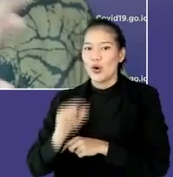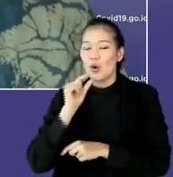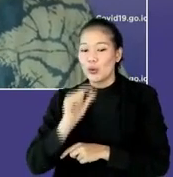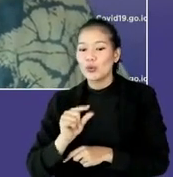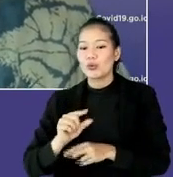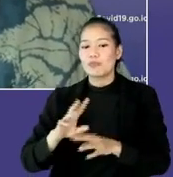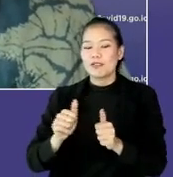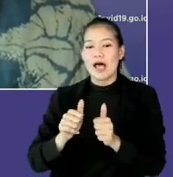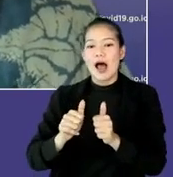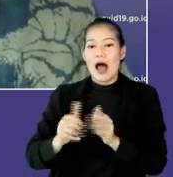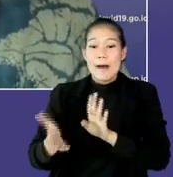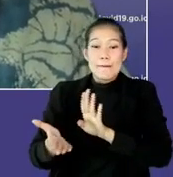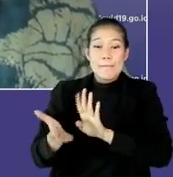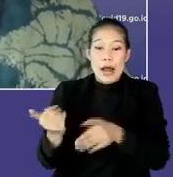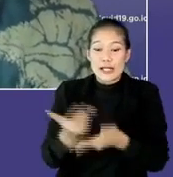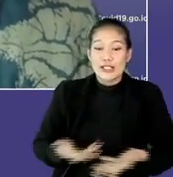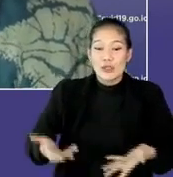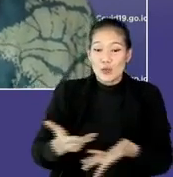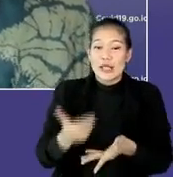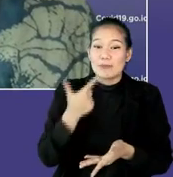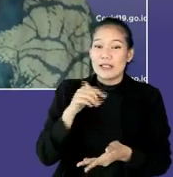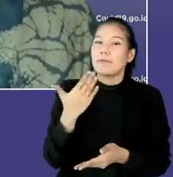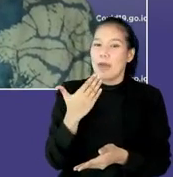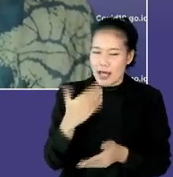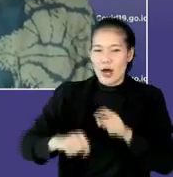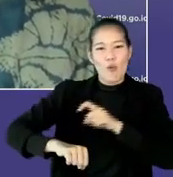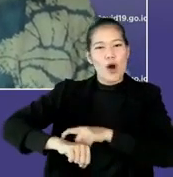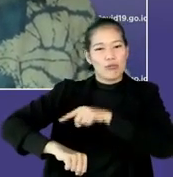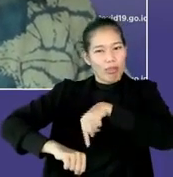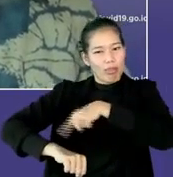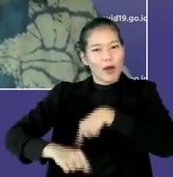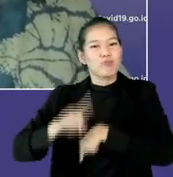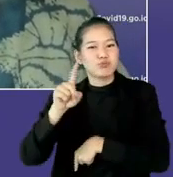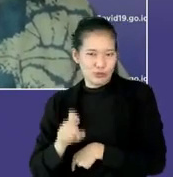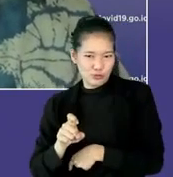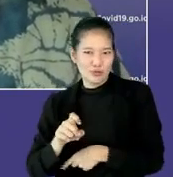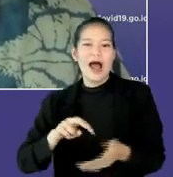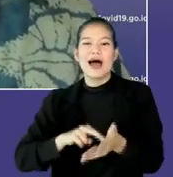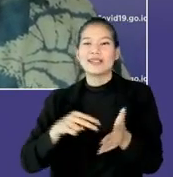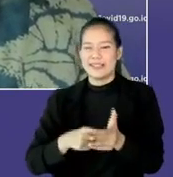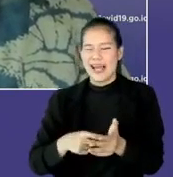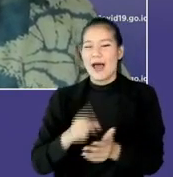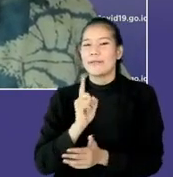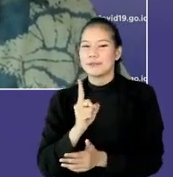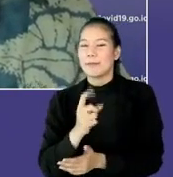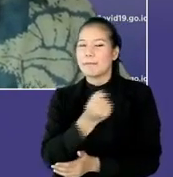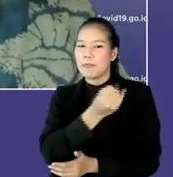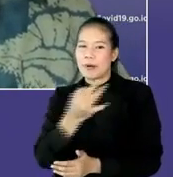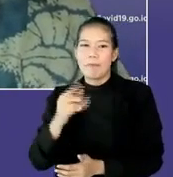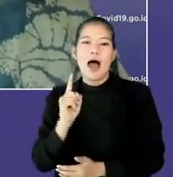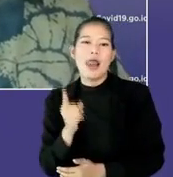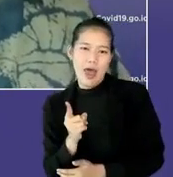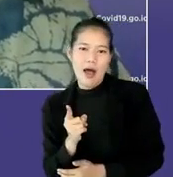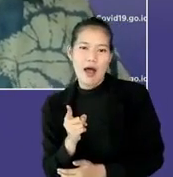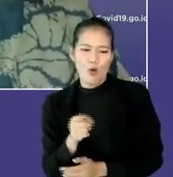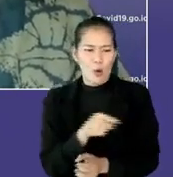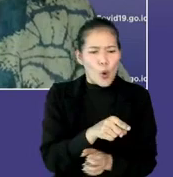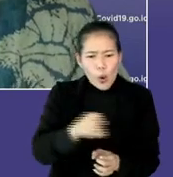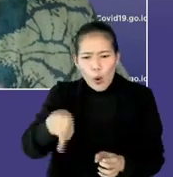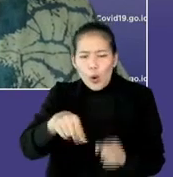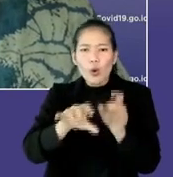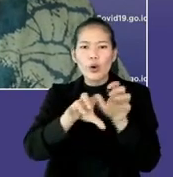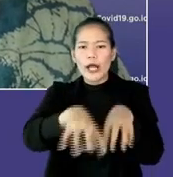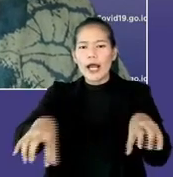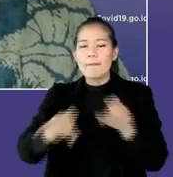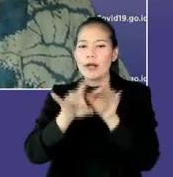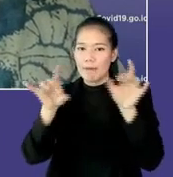kondisi semula penurunan, juga butuh waktu lagi seperti itu. Jadi memang ada beberapa faktor yang menyebabkan hal tersebut,